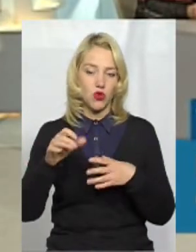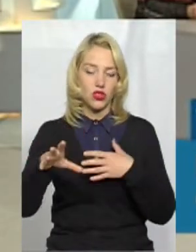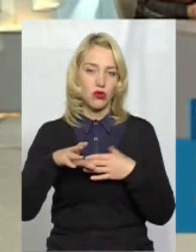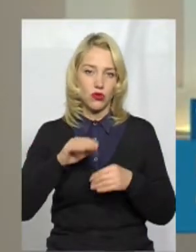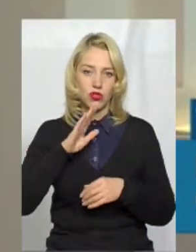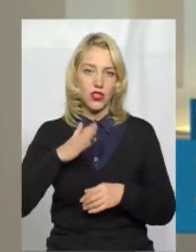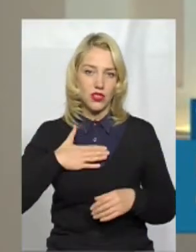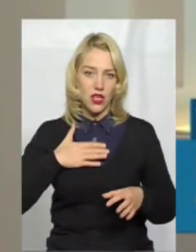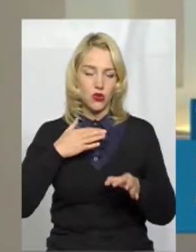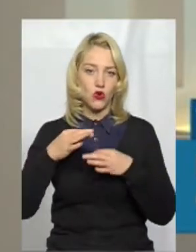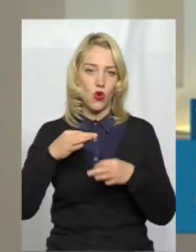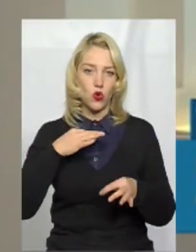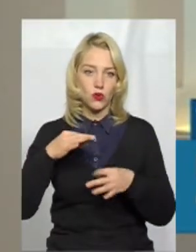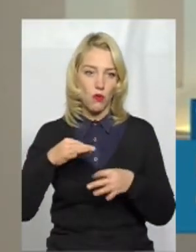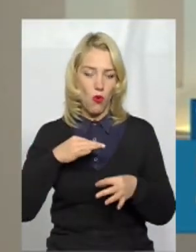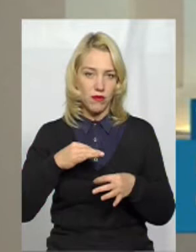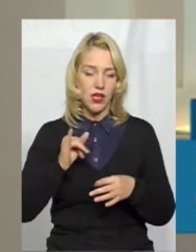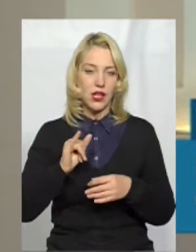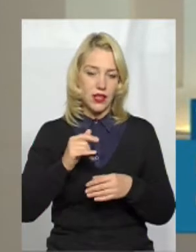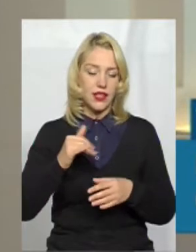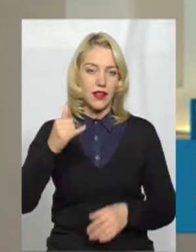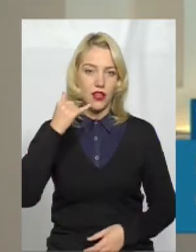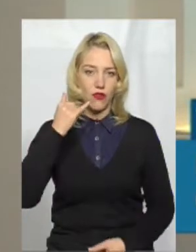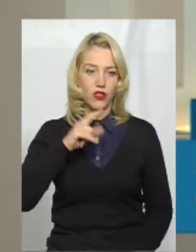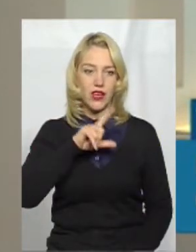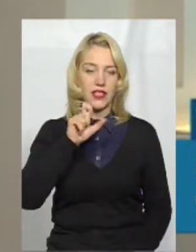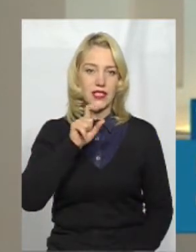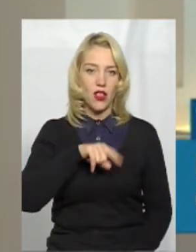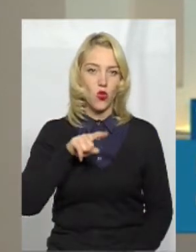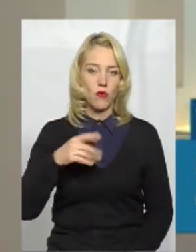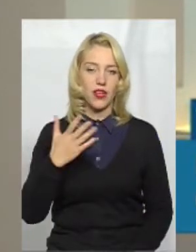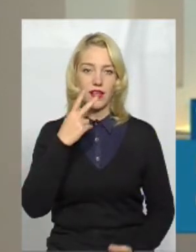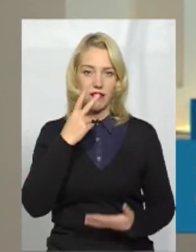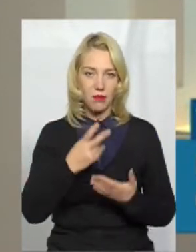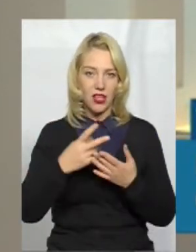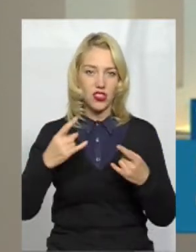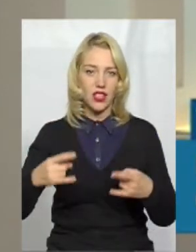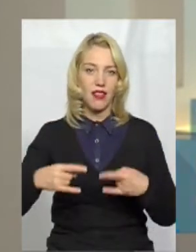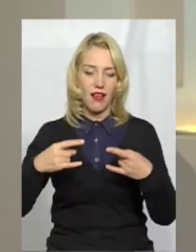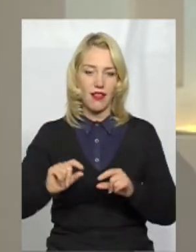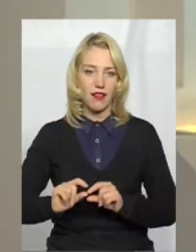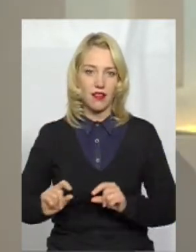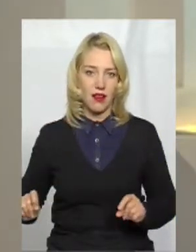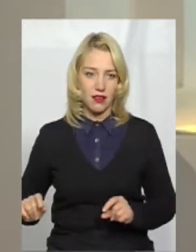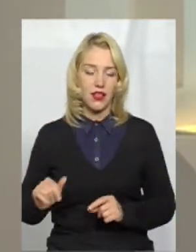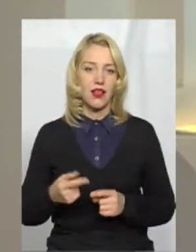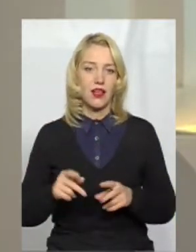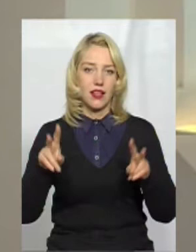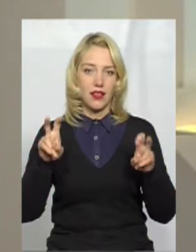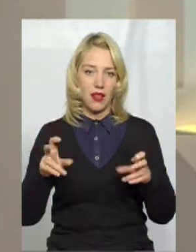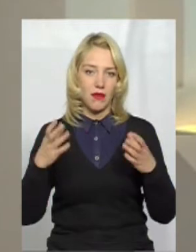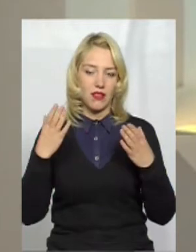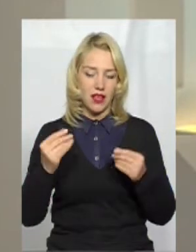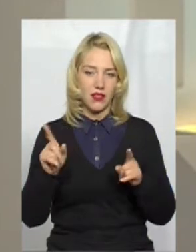долучатися до нашої розмови, телефонувати за номером, який ви бачите на екрані. Тема дня також